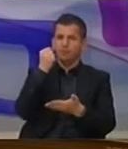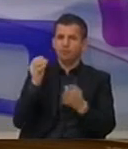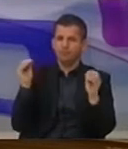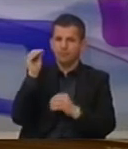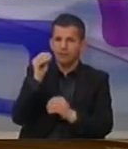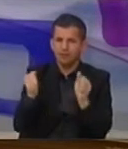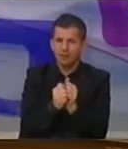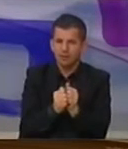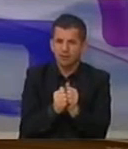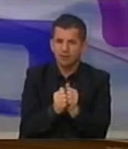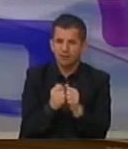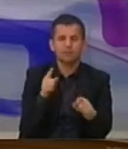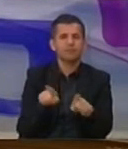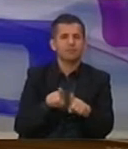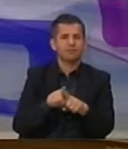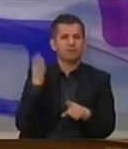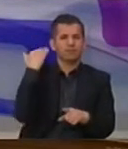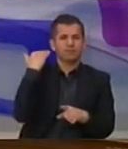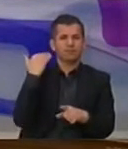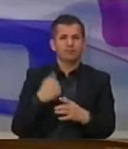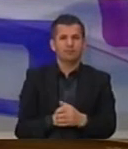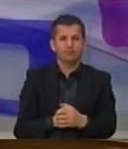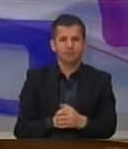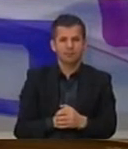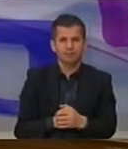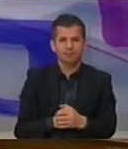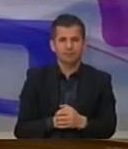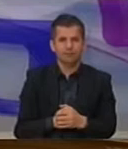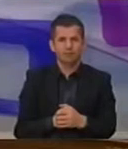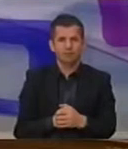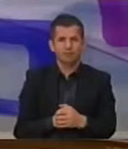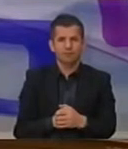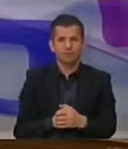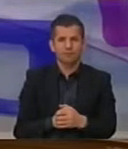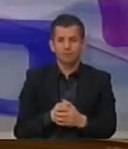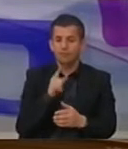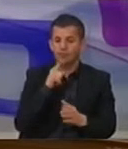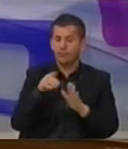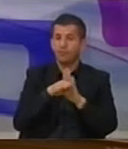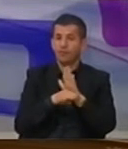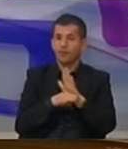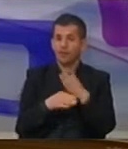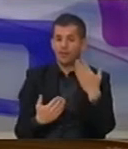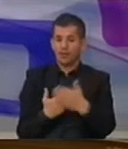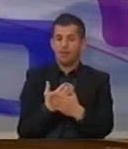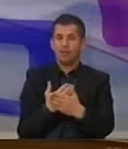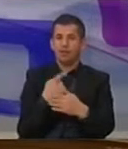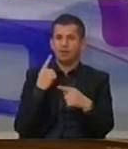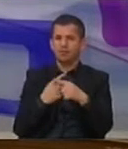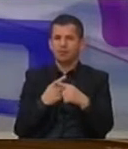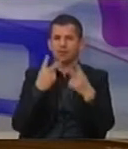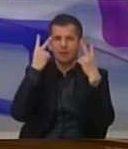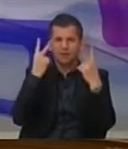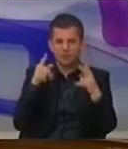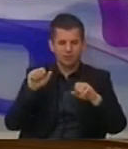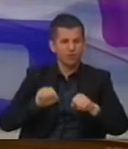përbashkët, si që kami bërë dhe në këte vetë. Bazuar dhe në legislacionin në fuqi, por dhe në prioritetit